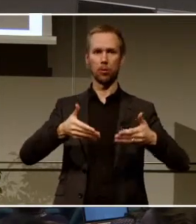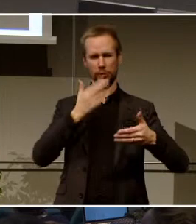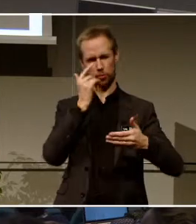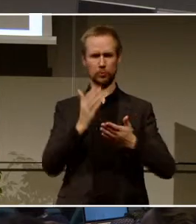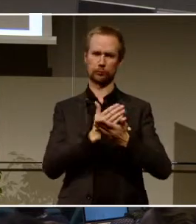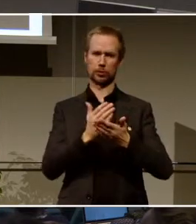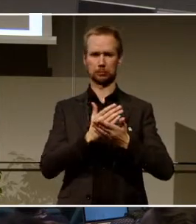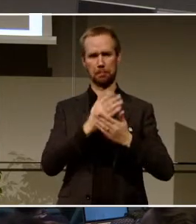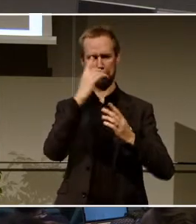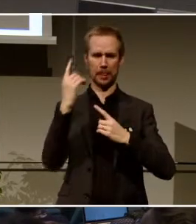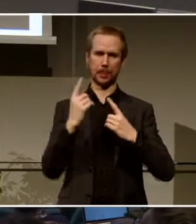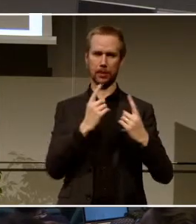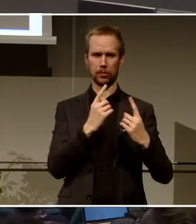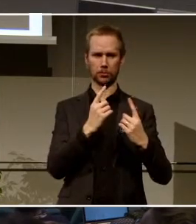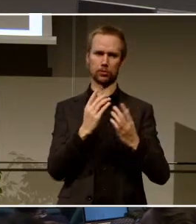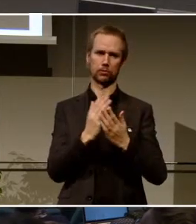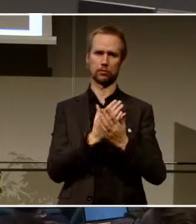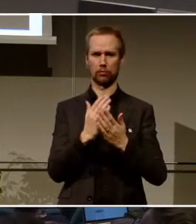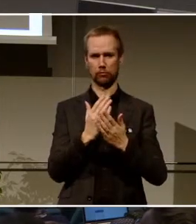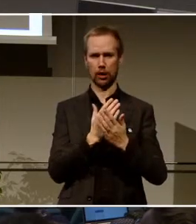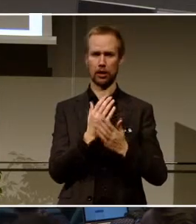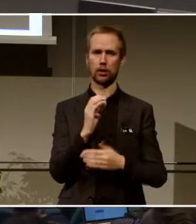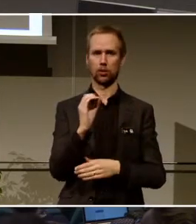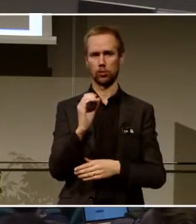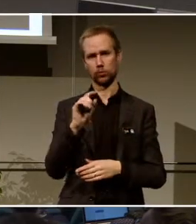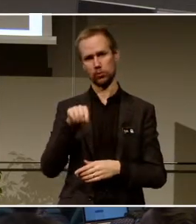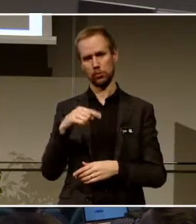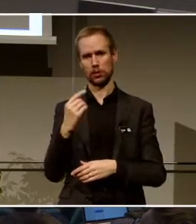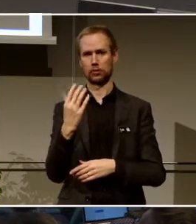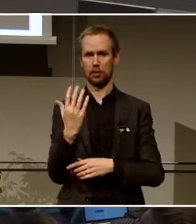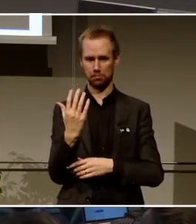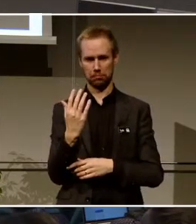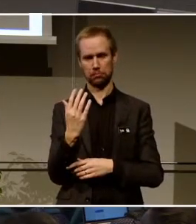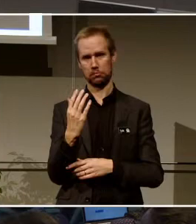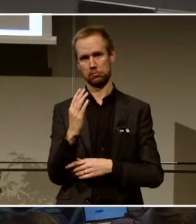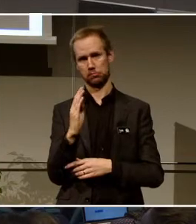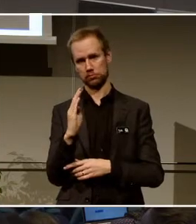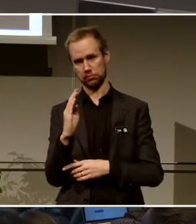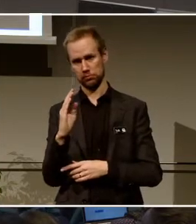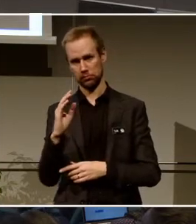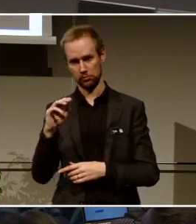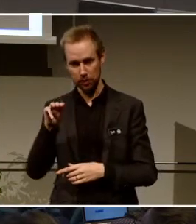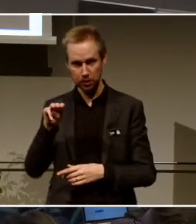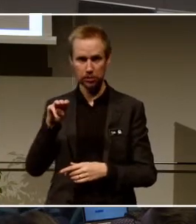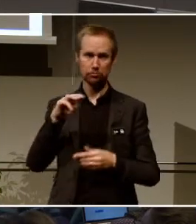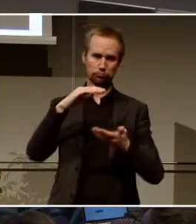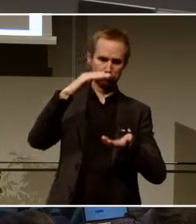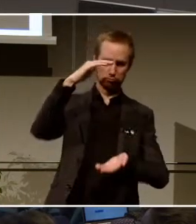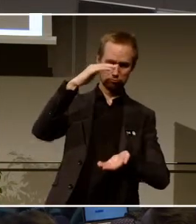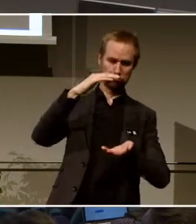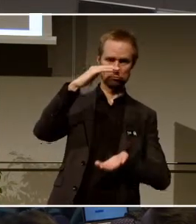halv meter stor. Som har många olika sensorer och ansiktsigenkänning. Och vi kan